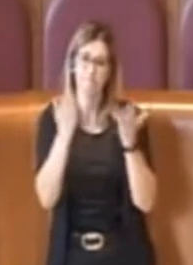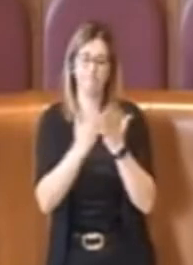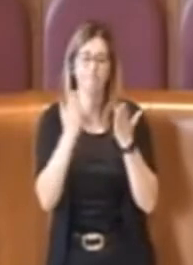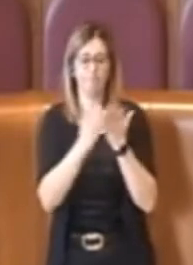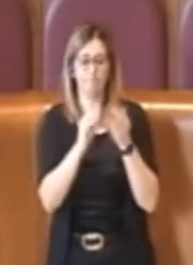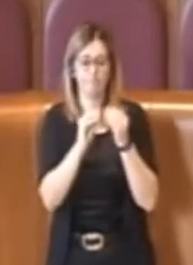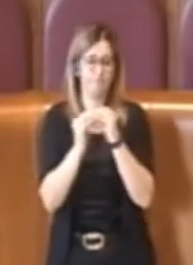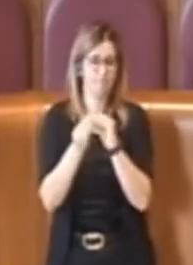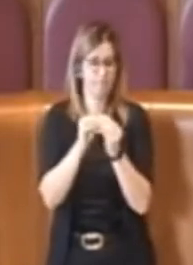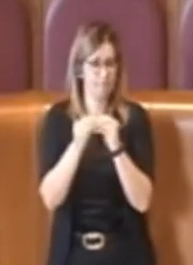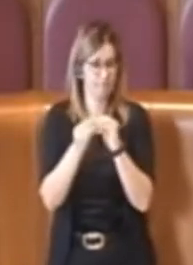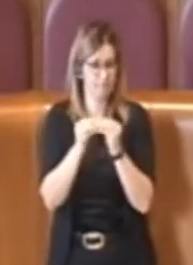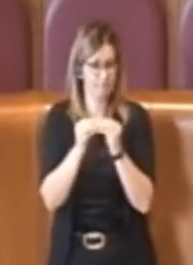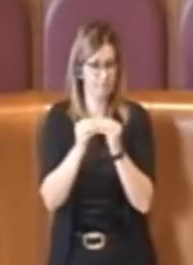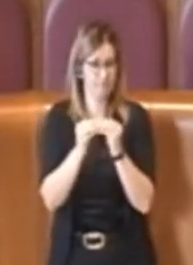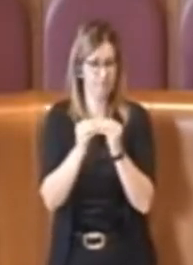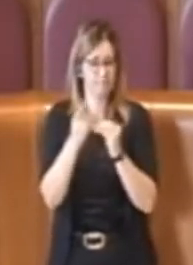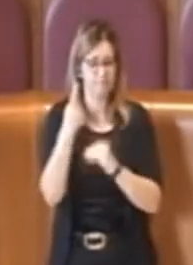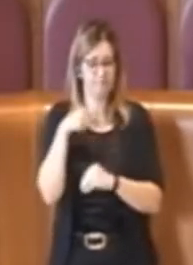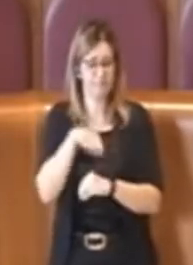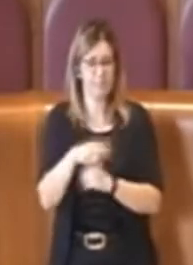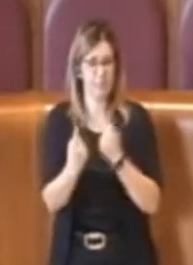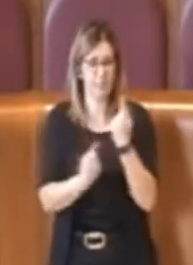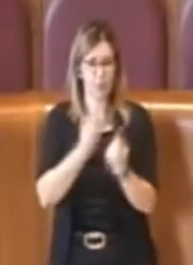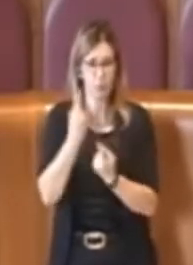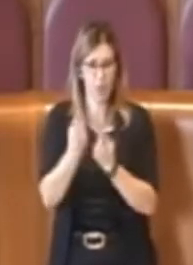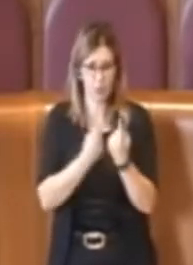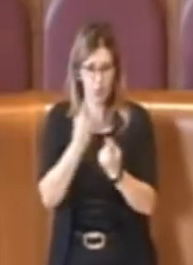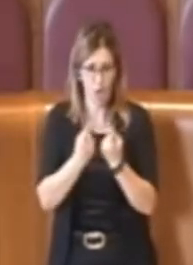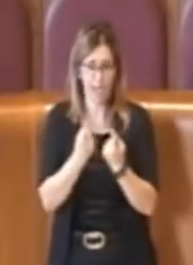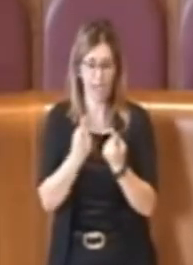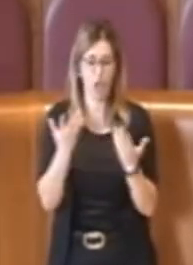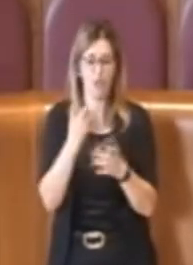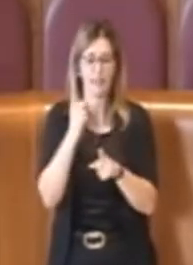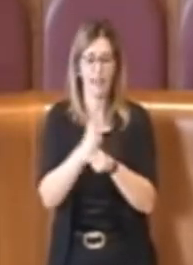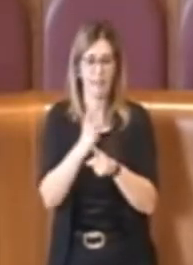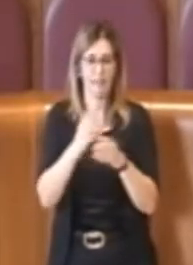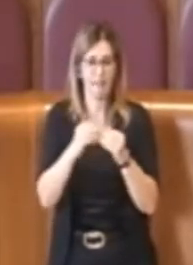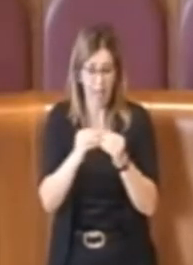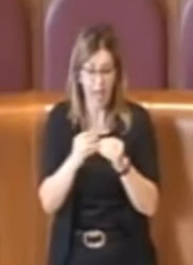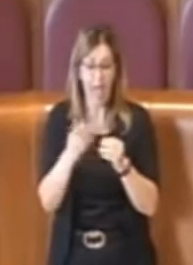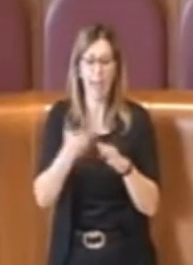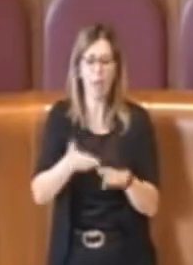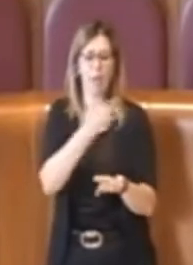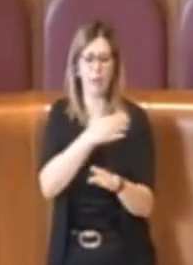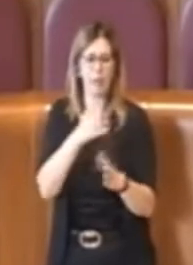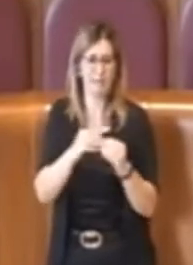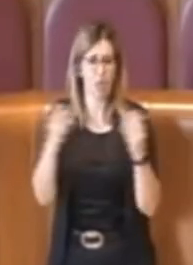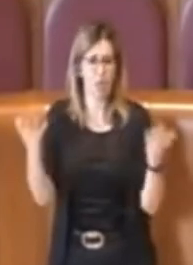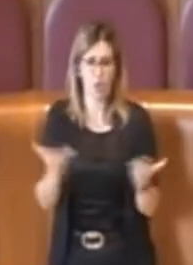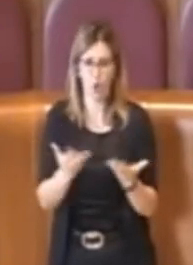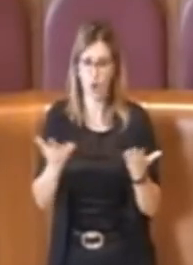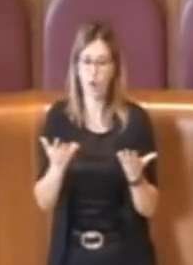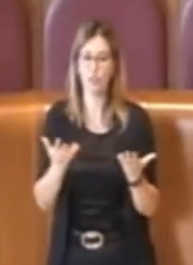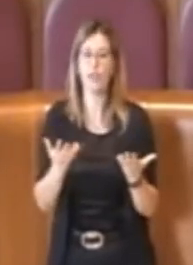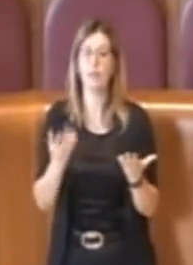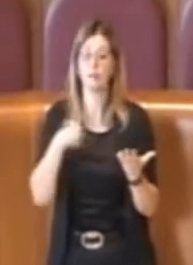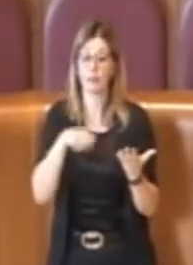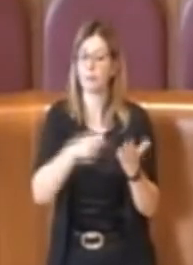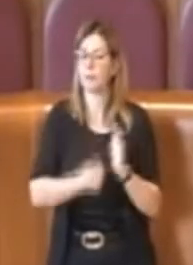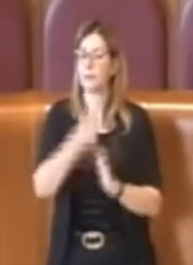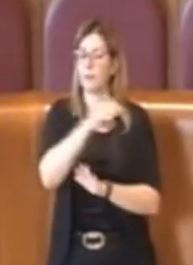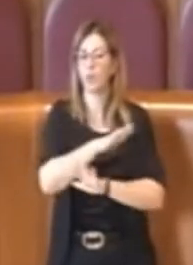chiaramente è il dispositivo in sé e perciò anche il grande lavoro che è stato fatto. Oltre a questo, le priorità sui parchi,